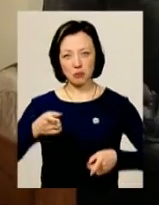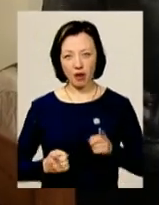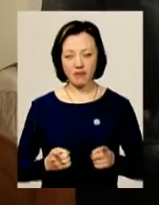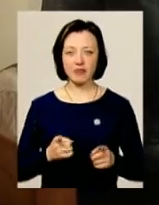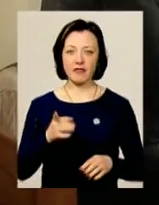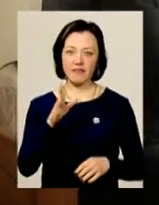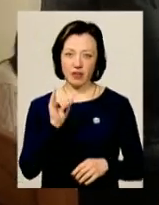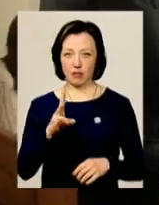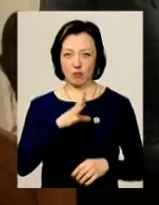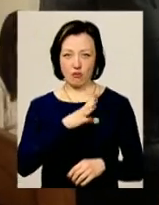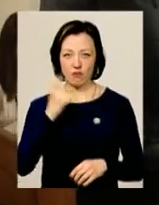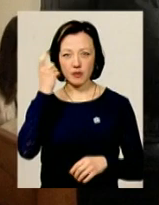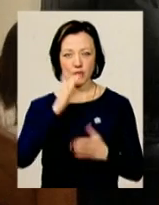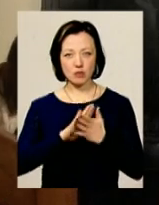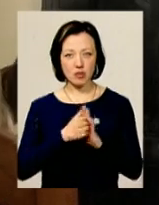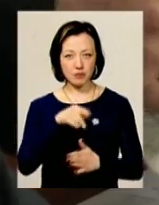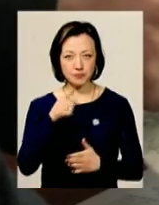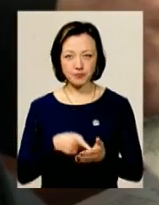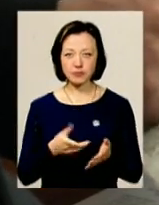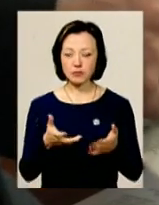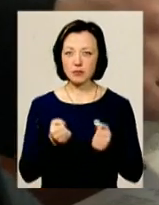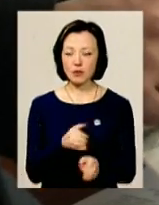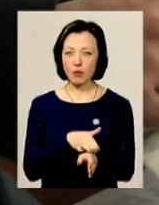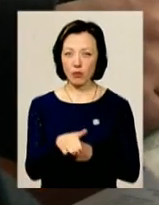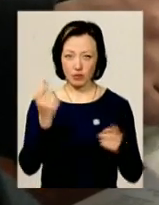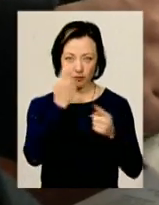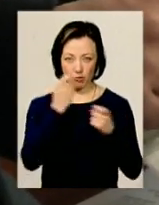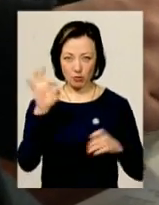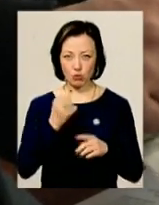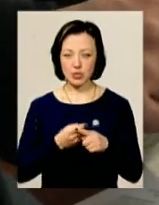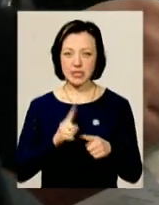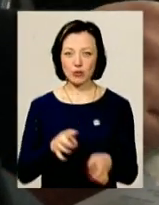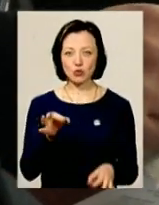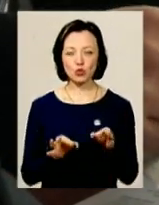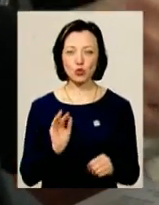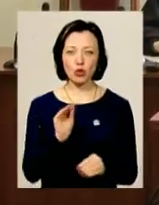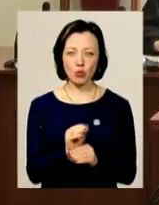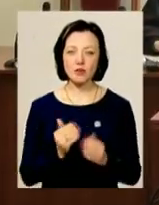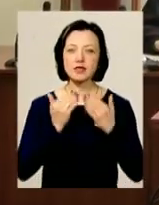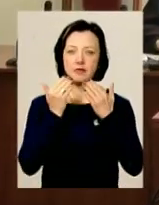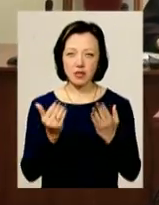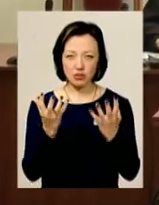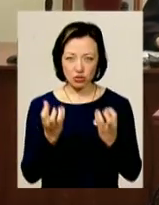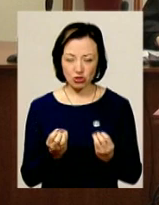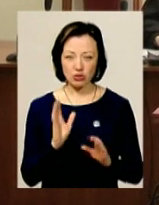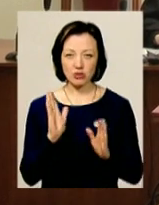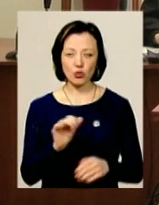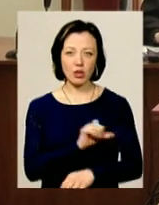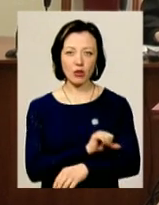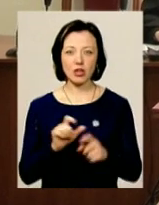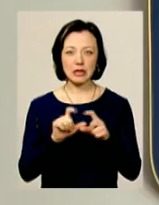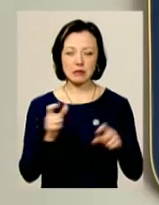понятих, він був у нетверезому стані. Щоби отримати повну інформацію про це, суд додатково звернеться ще й до наркологічного